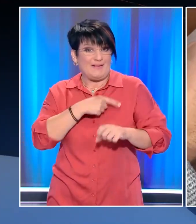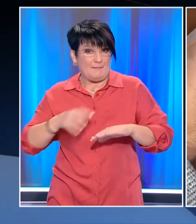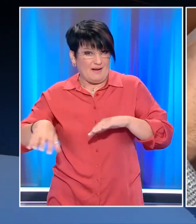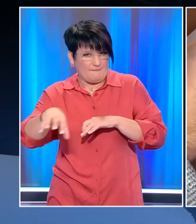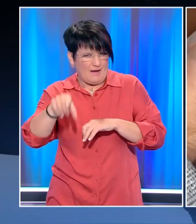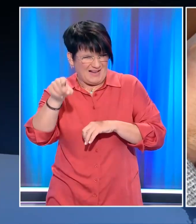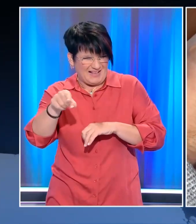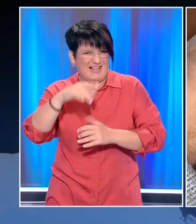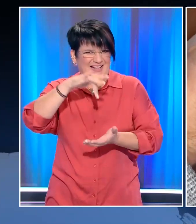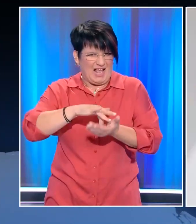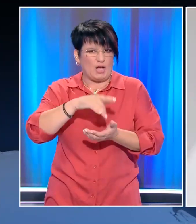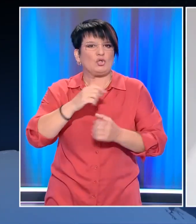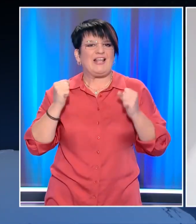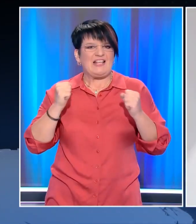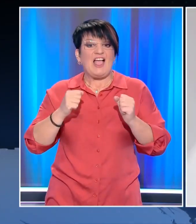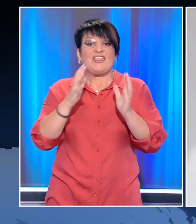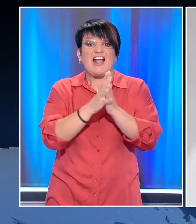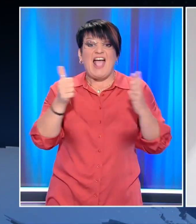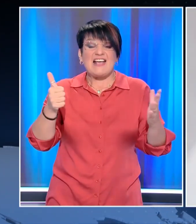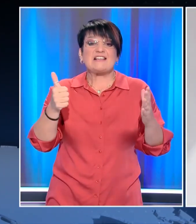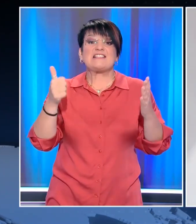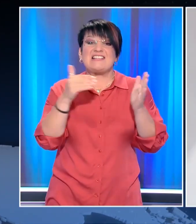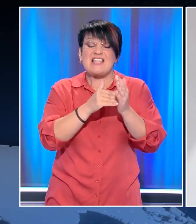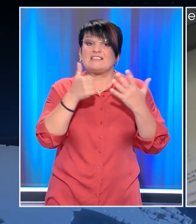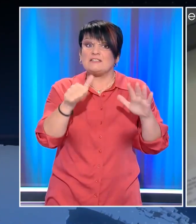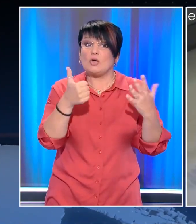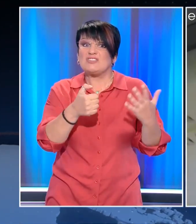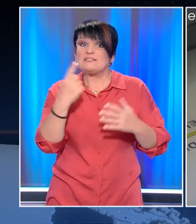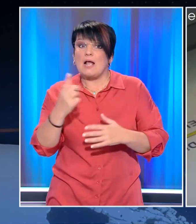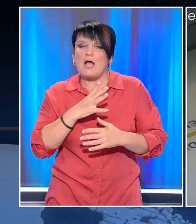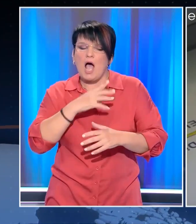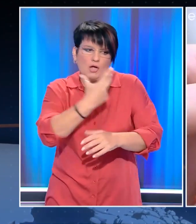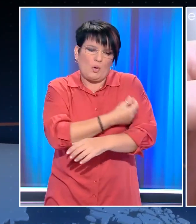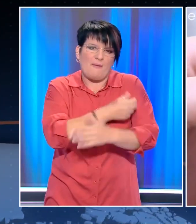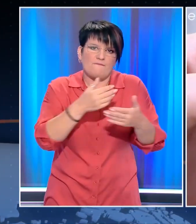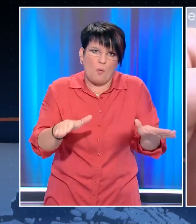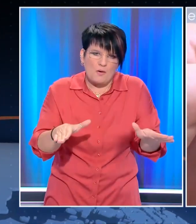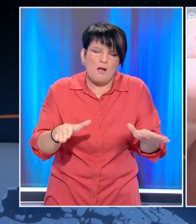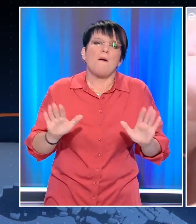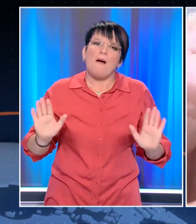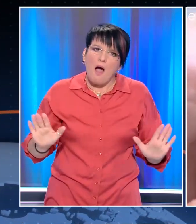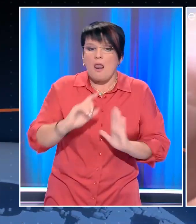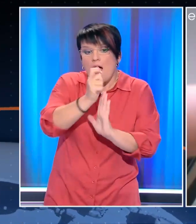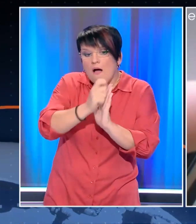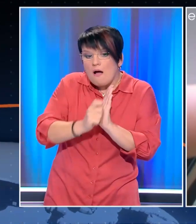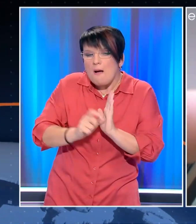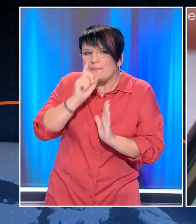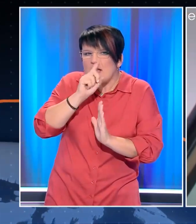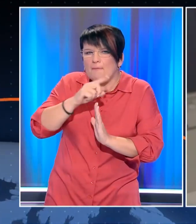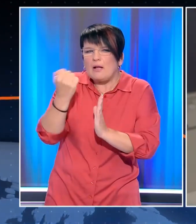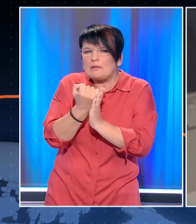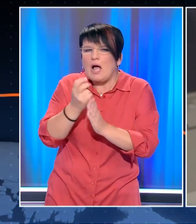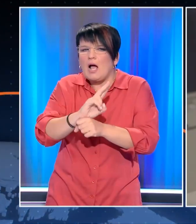Παλαμά έχουν εμβολιαστεί 16.661 πολίτες. Συνεπώς, τα όσα έχουν ακουστεί και γραφεί για βιομηχανία πλαστών